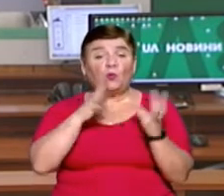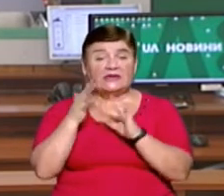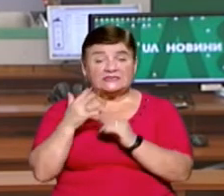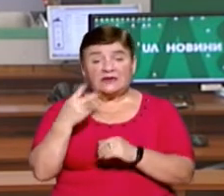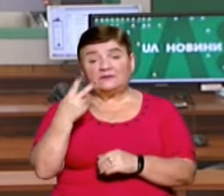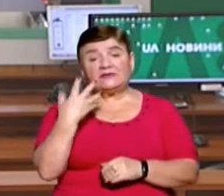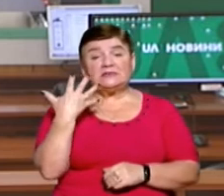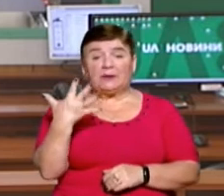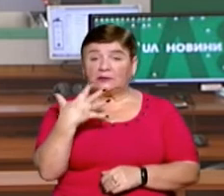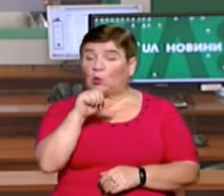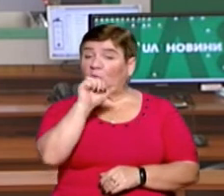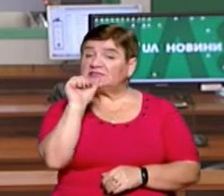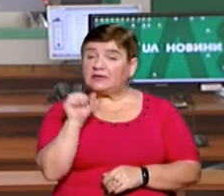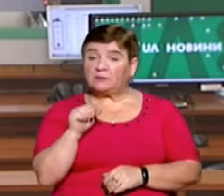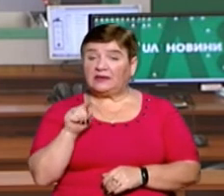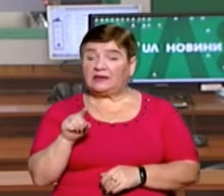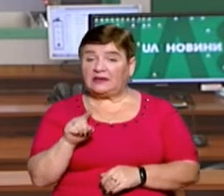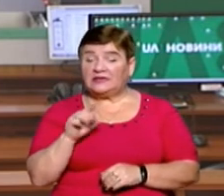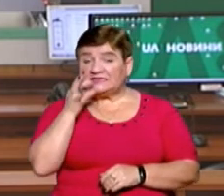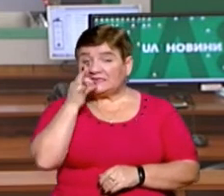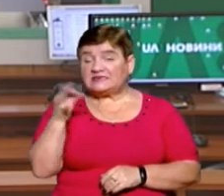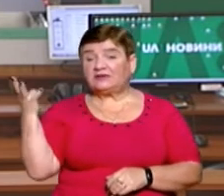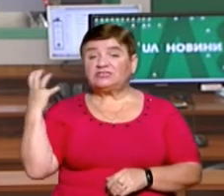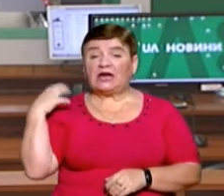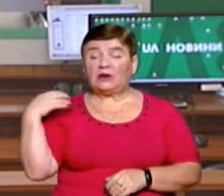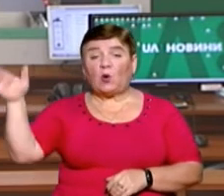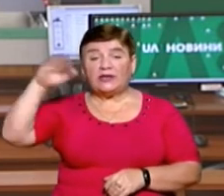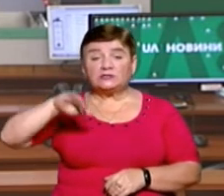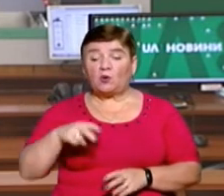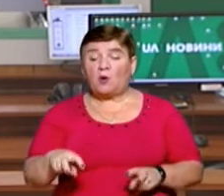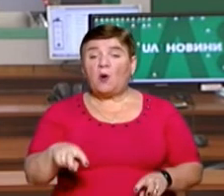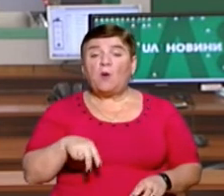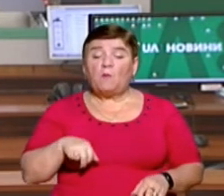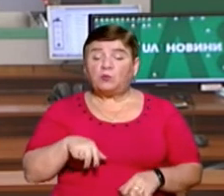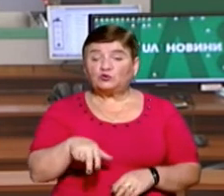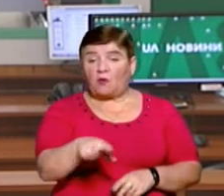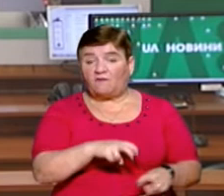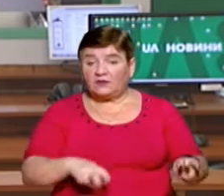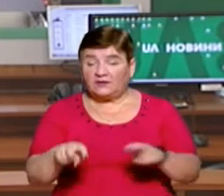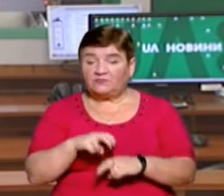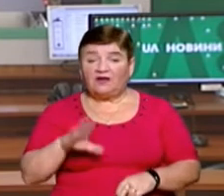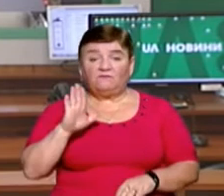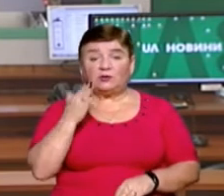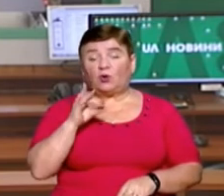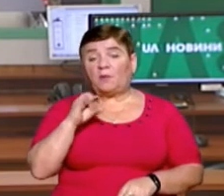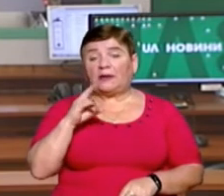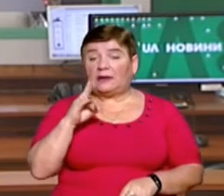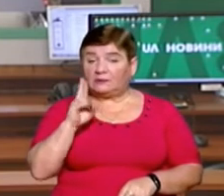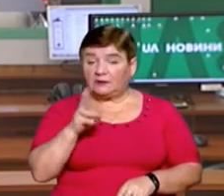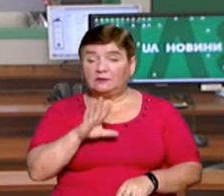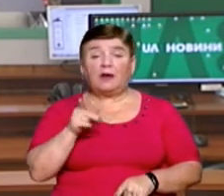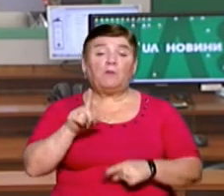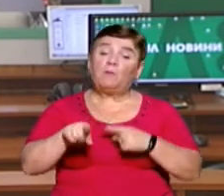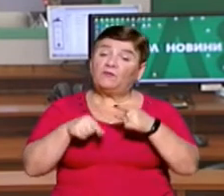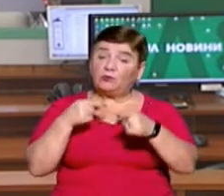вранці 25 серпня, розповів заступник начальника гірської пошуково-рятувальної частини Віктор Опаленик. Що він не